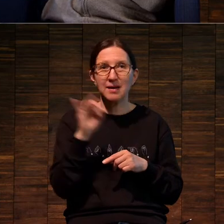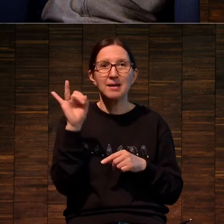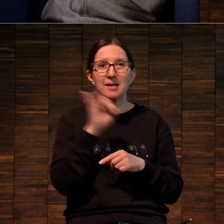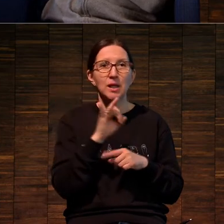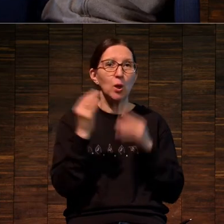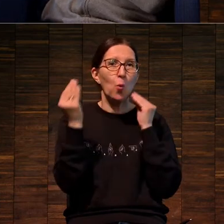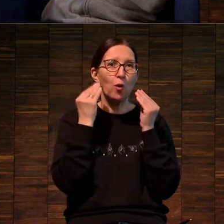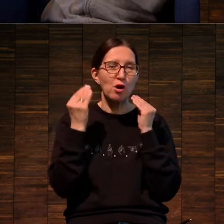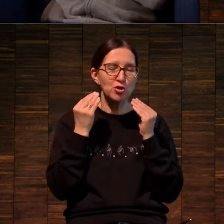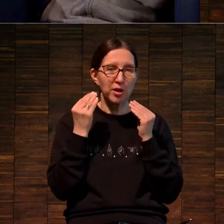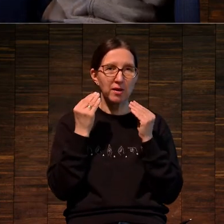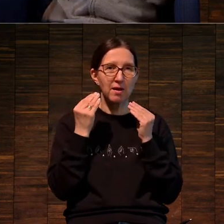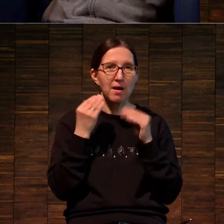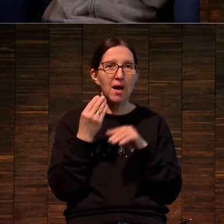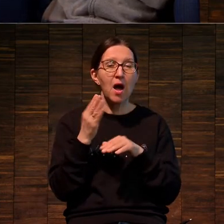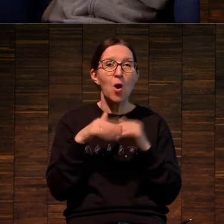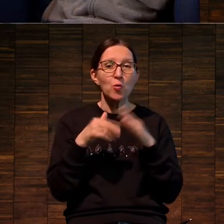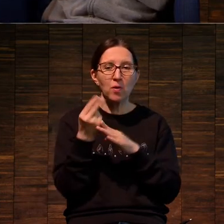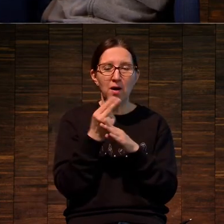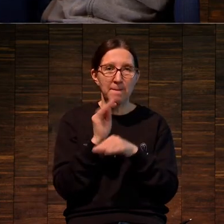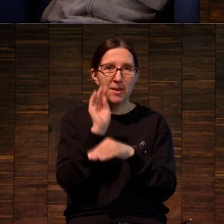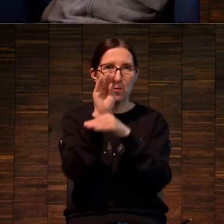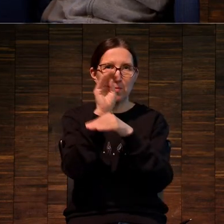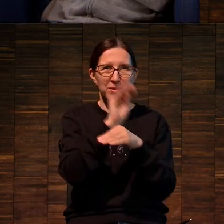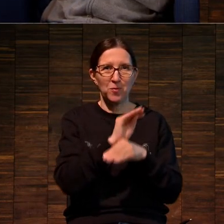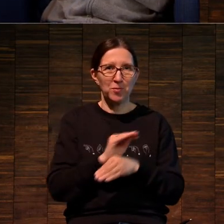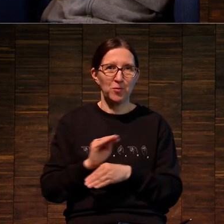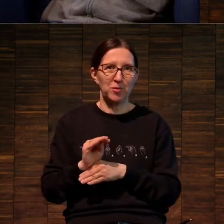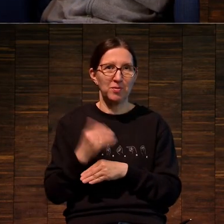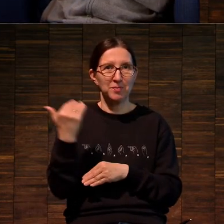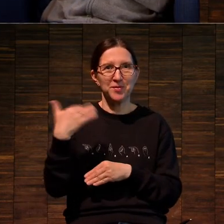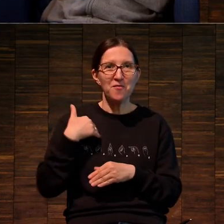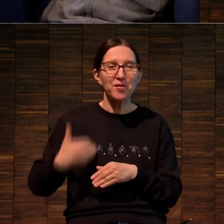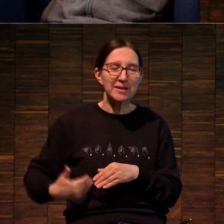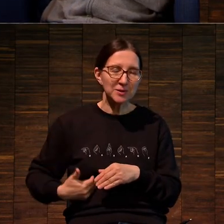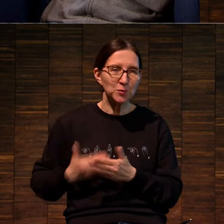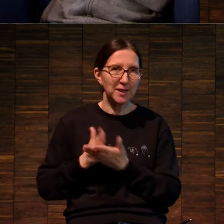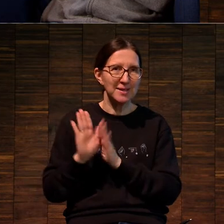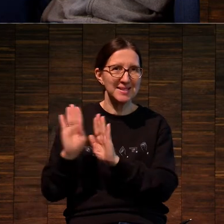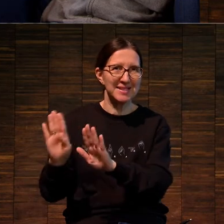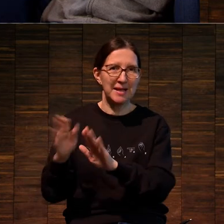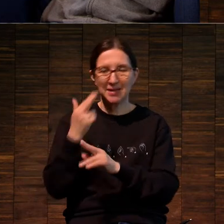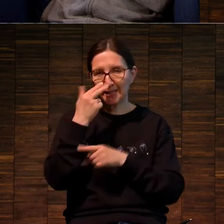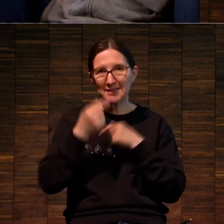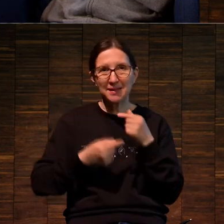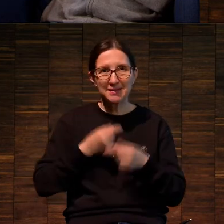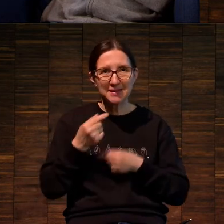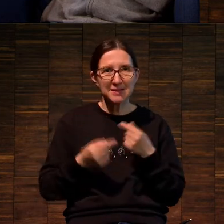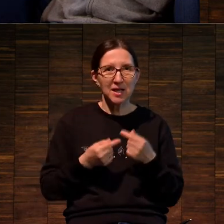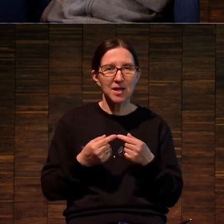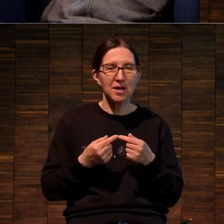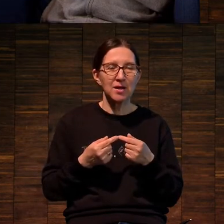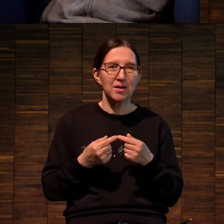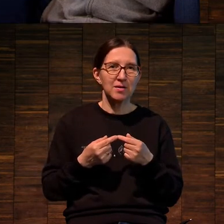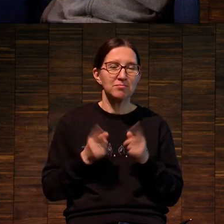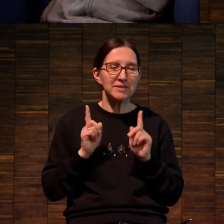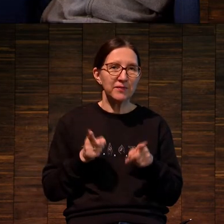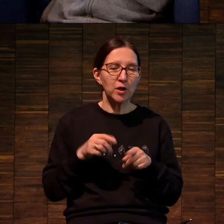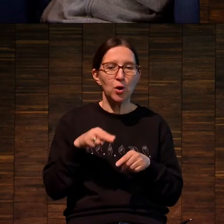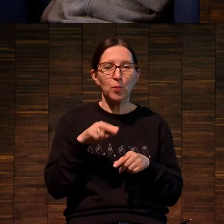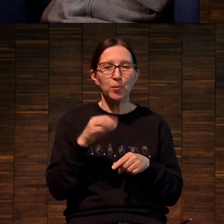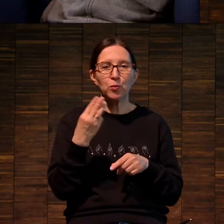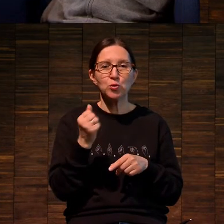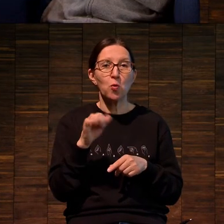украшения, они дорисованы вручную. Это такая французская традиция пушуара, когда